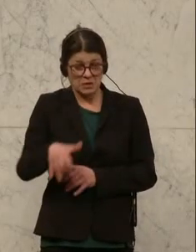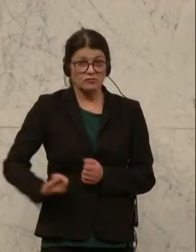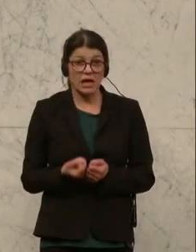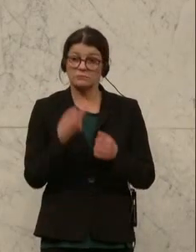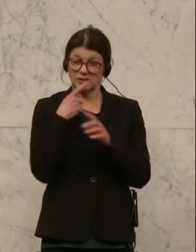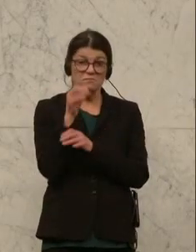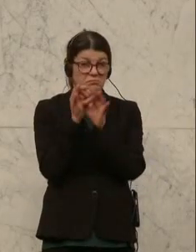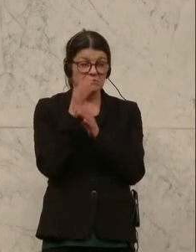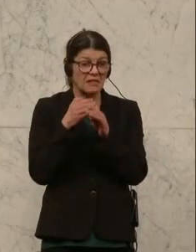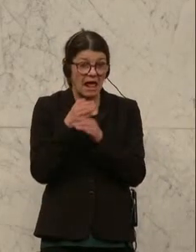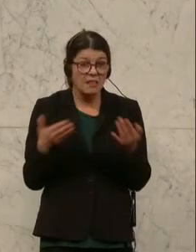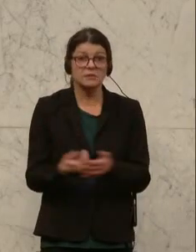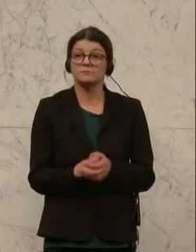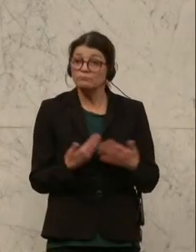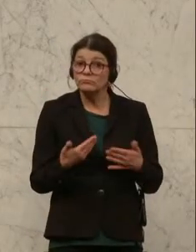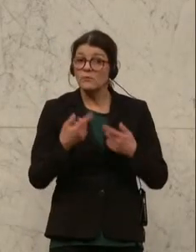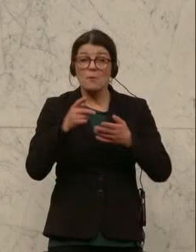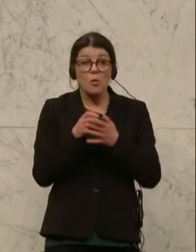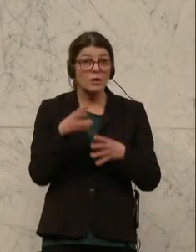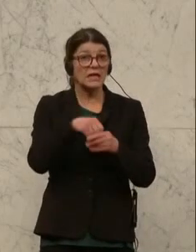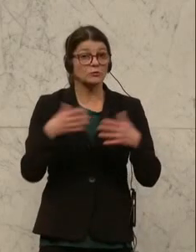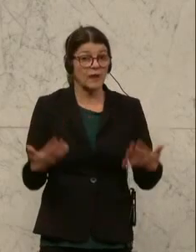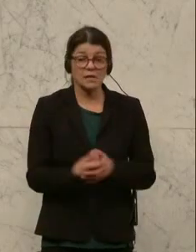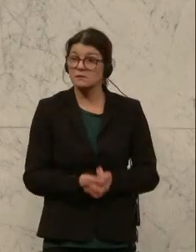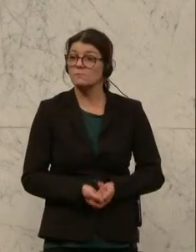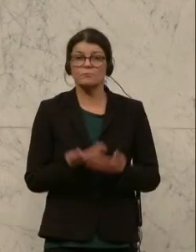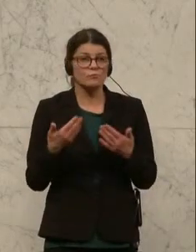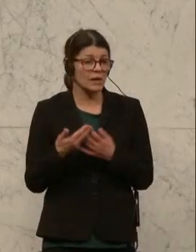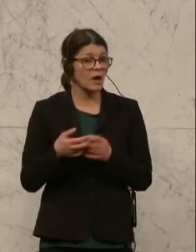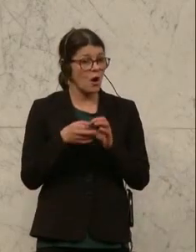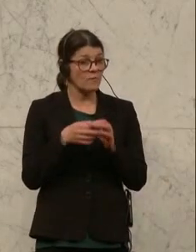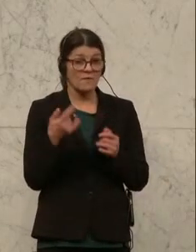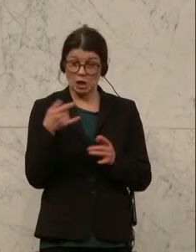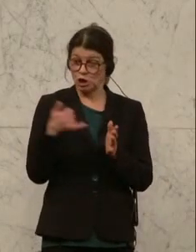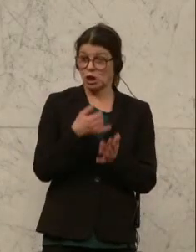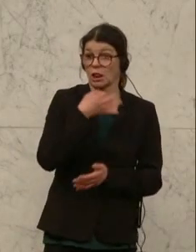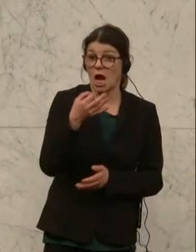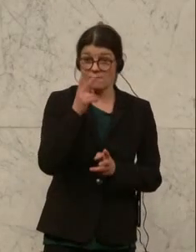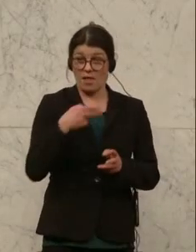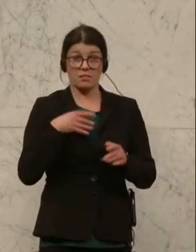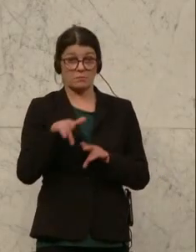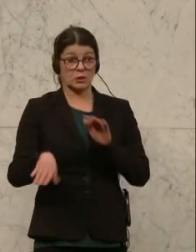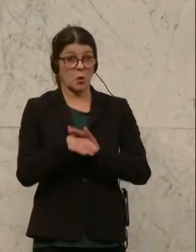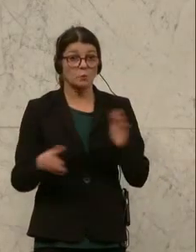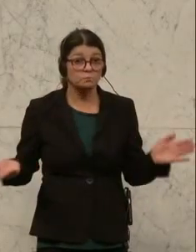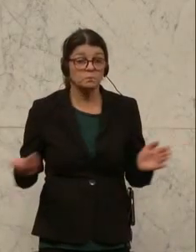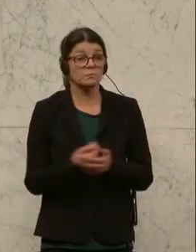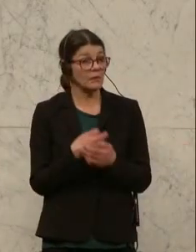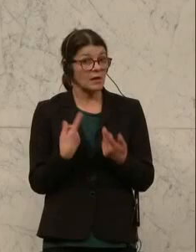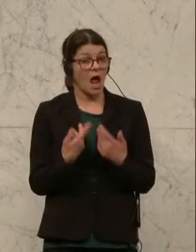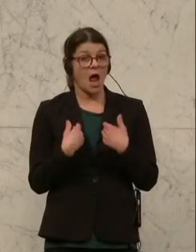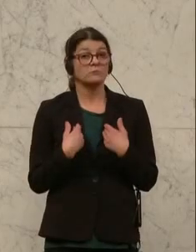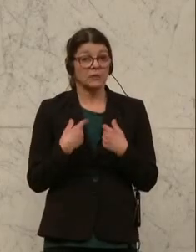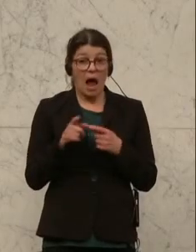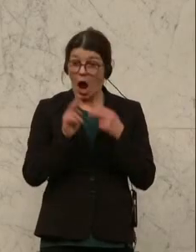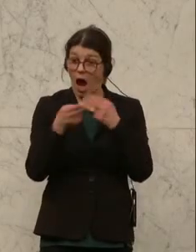die Aliquotierung, aber nicht nur das. Es kommt noch dazu, je nachdem, welcher Stichtag, wann man in Pension geht, fällt man um